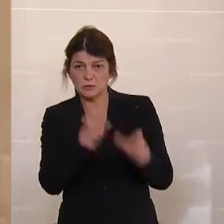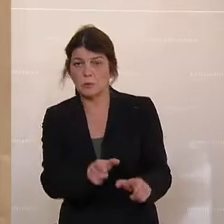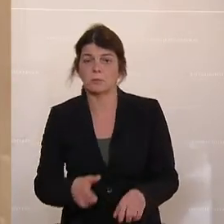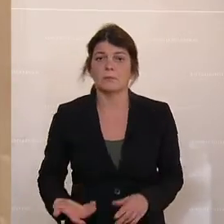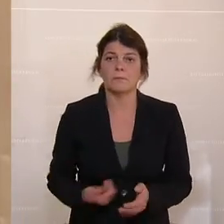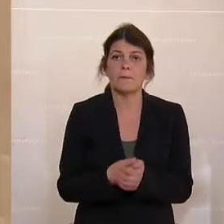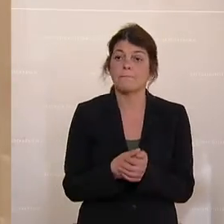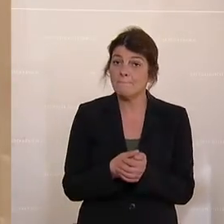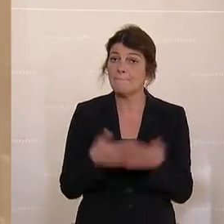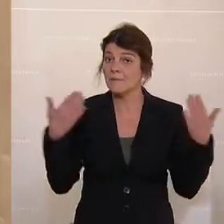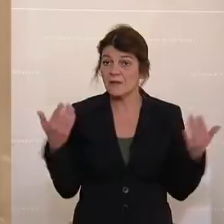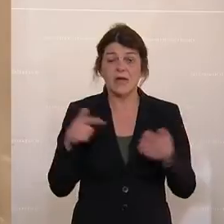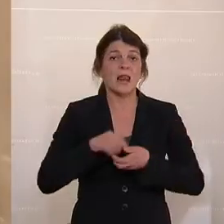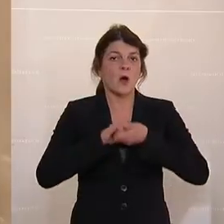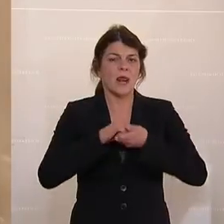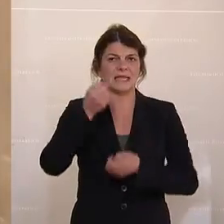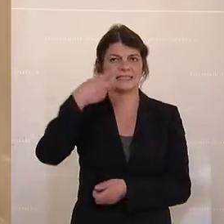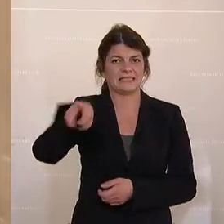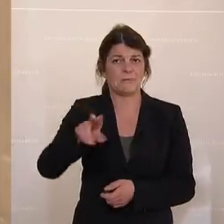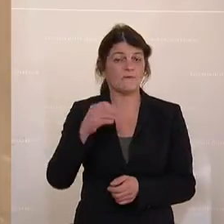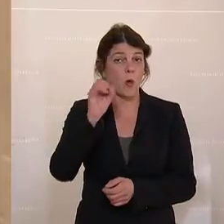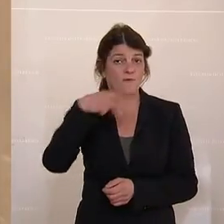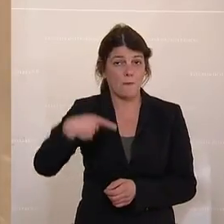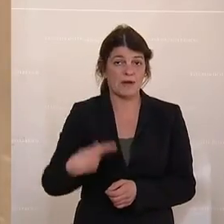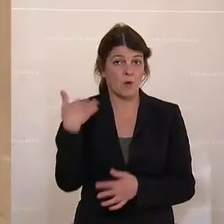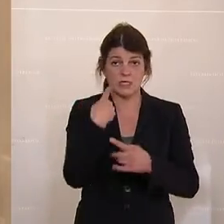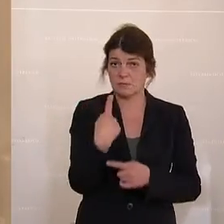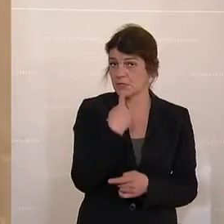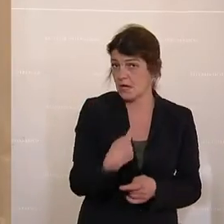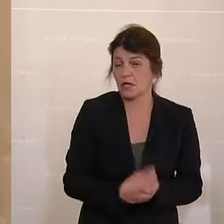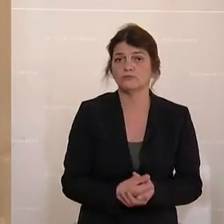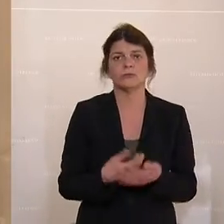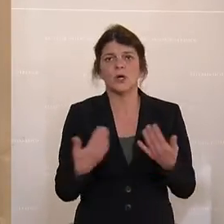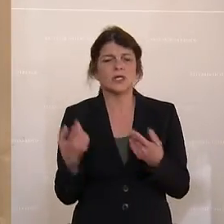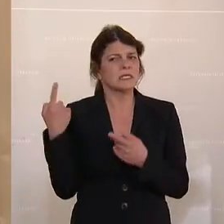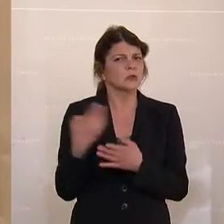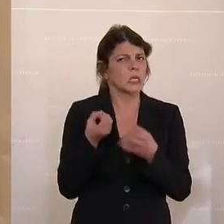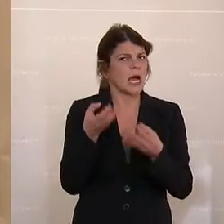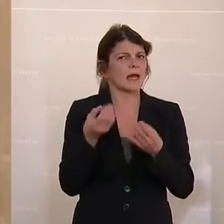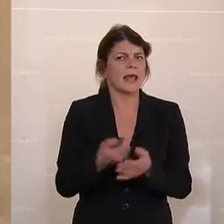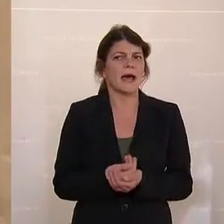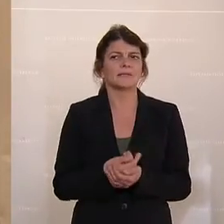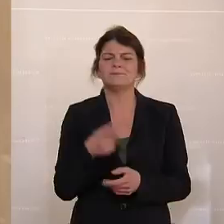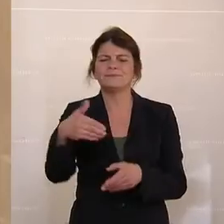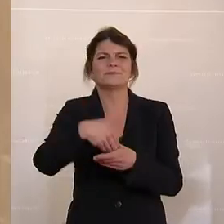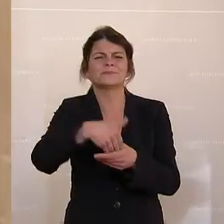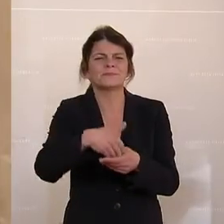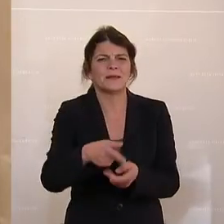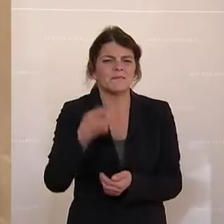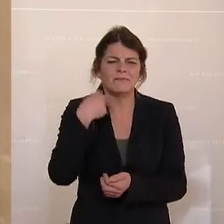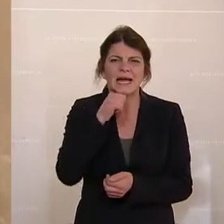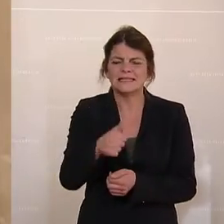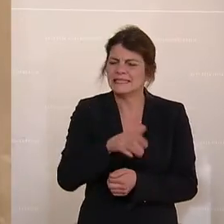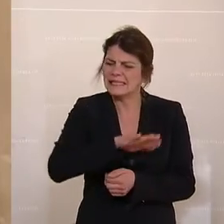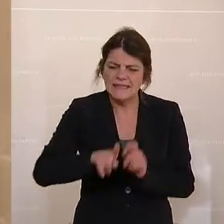Und weil der Kollege Sieber von der ÖVP vorhin gesagt hat oder erklärt hat, es handelt sich ja gar nicht um die